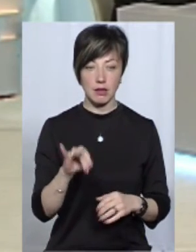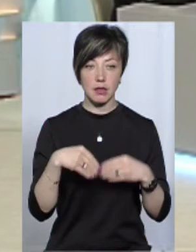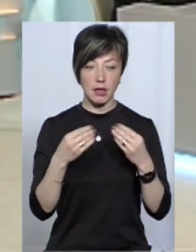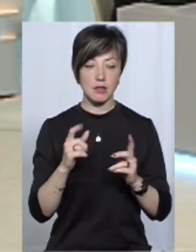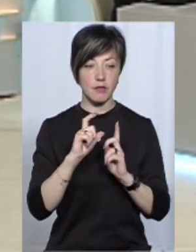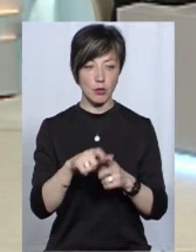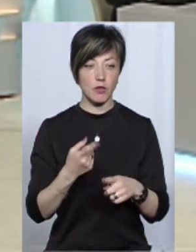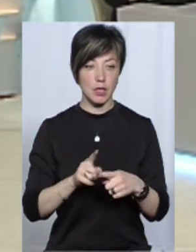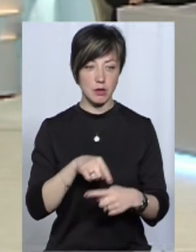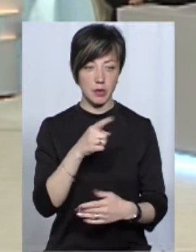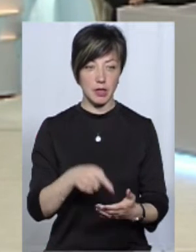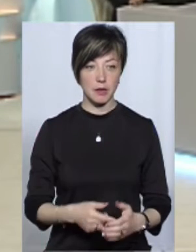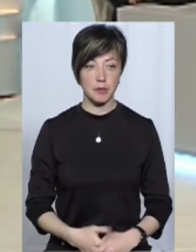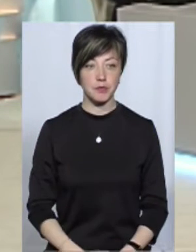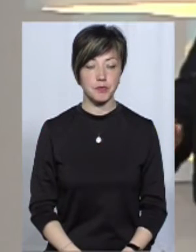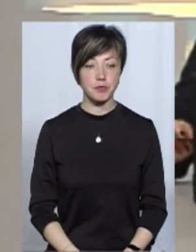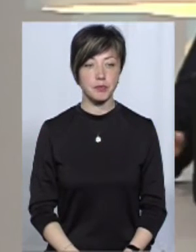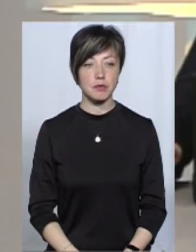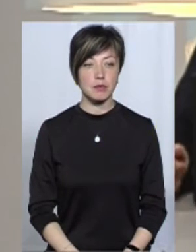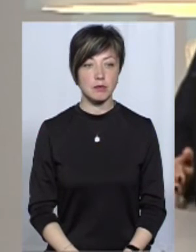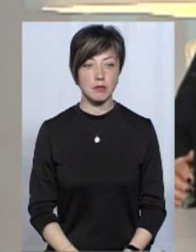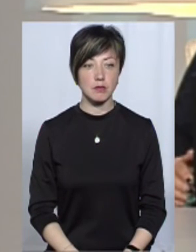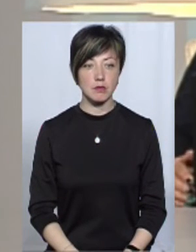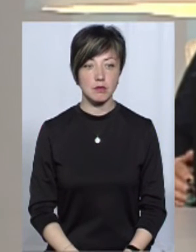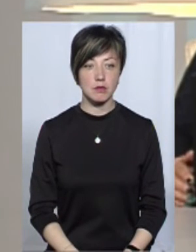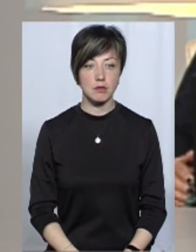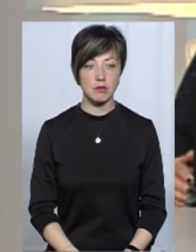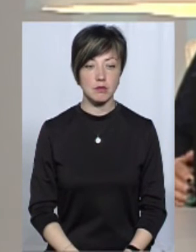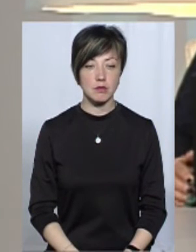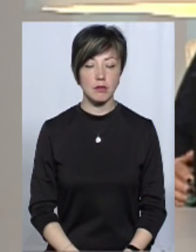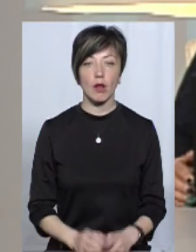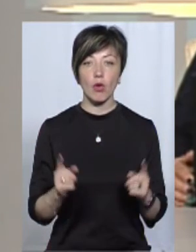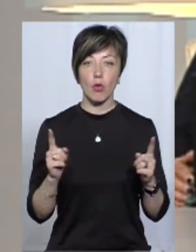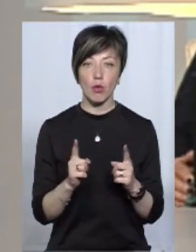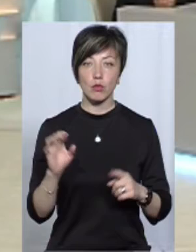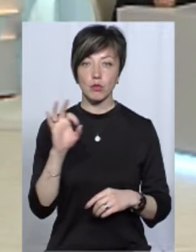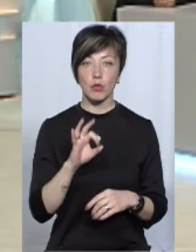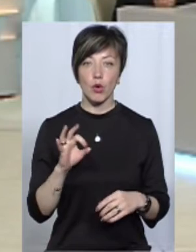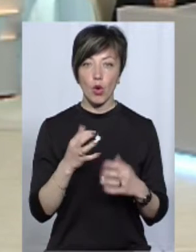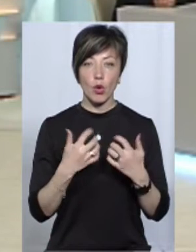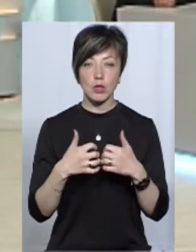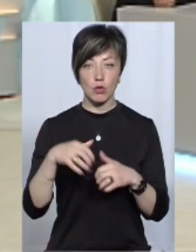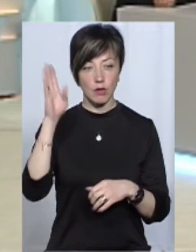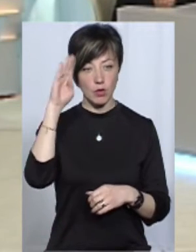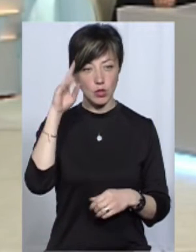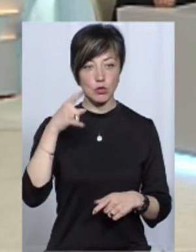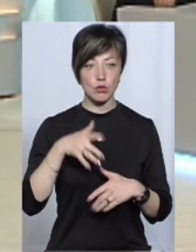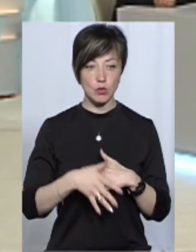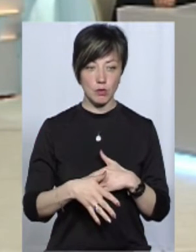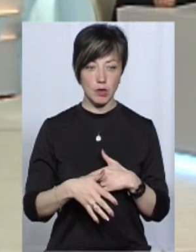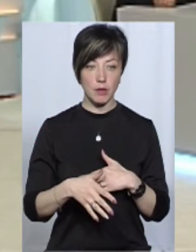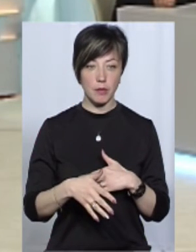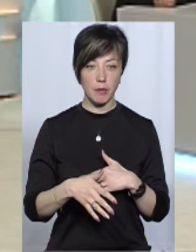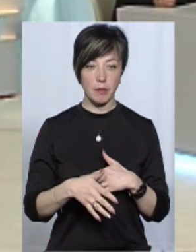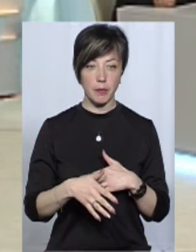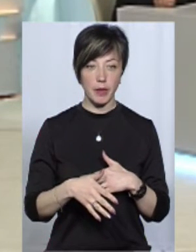на це. Ну, будь ласка, тільки коротко. Я коротко. По поводу на рахунок розрахунки води, зрозуміло,